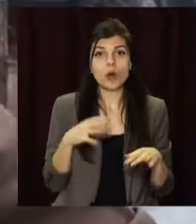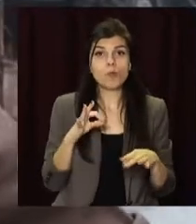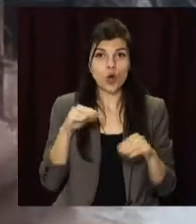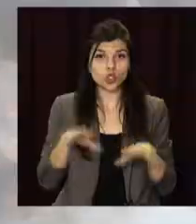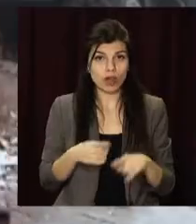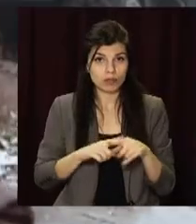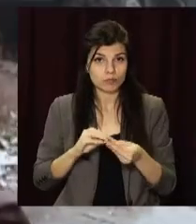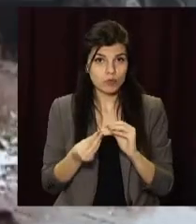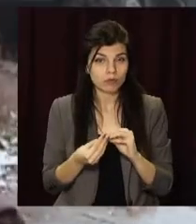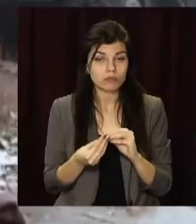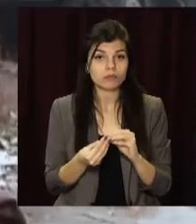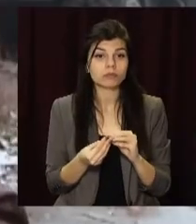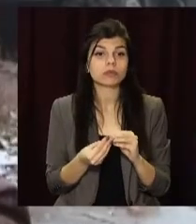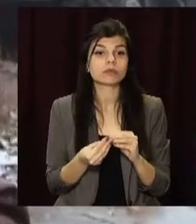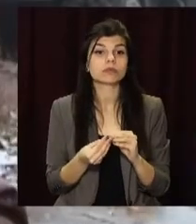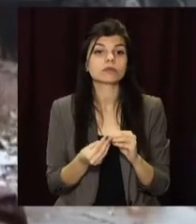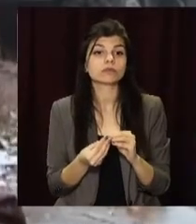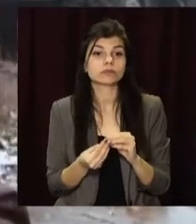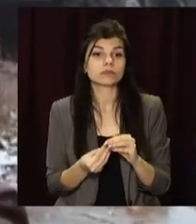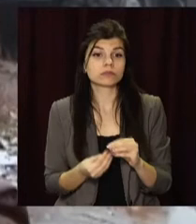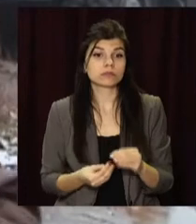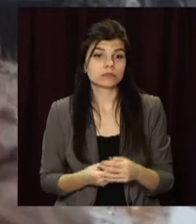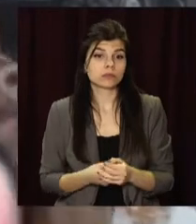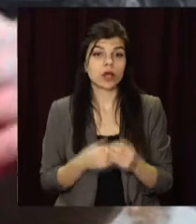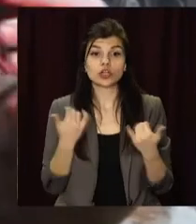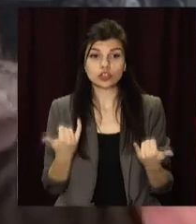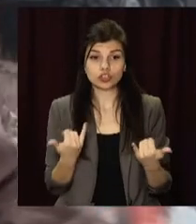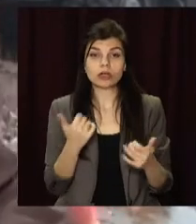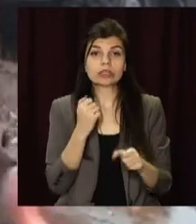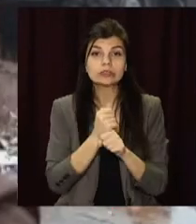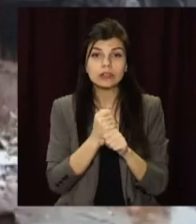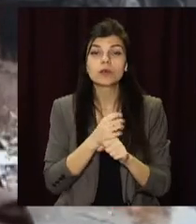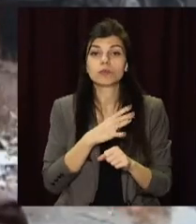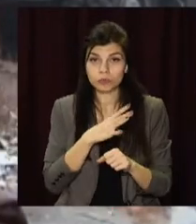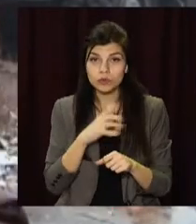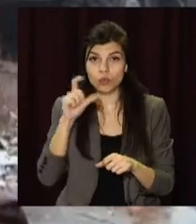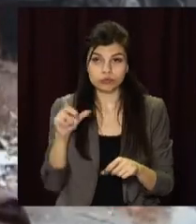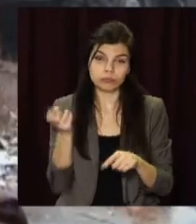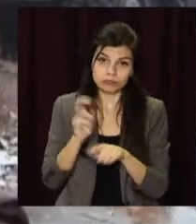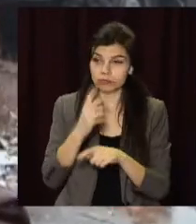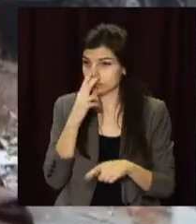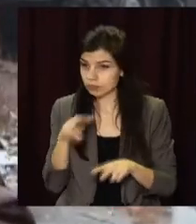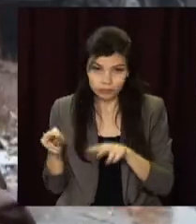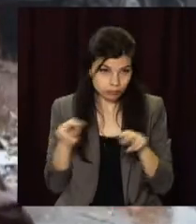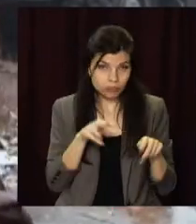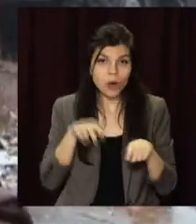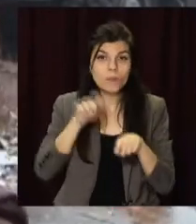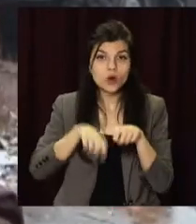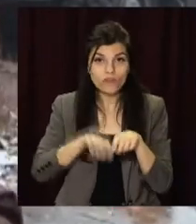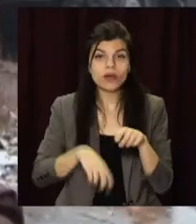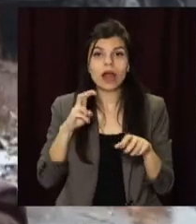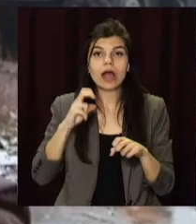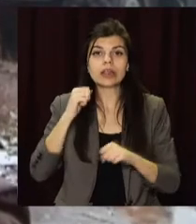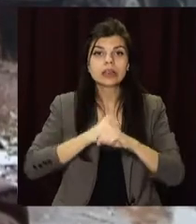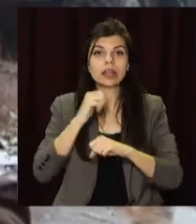цих проблем. По нашому запросу гидросоруды зробили рівізію всіх цих насосних